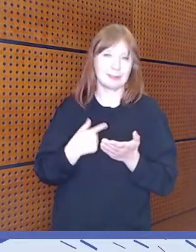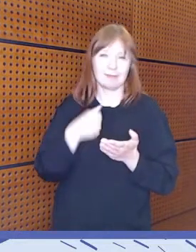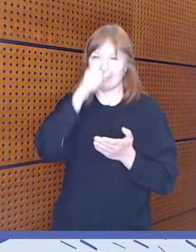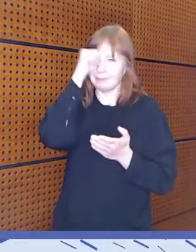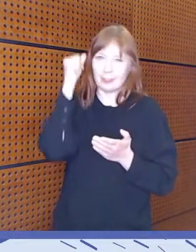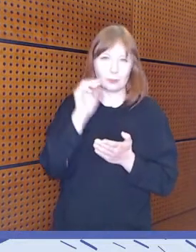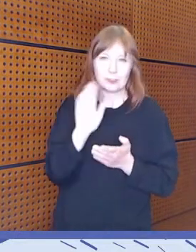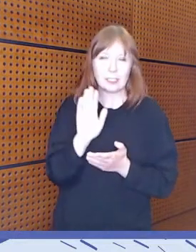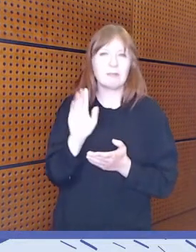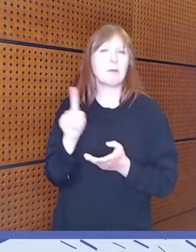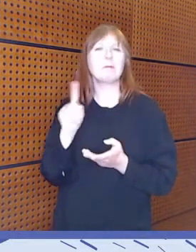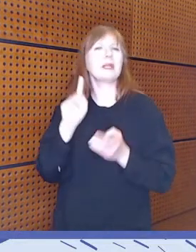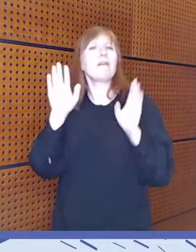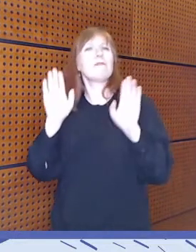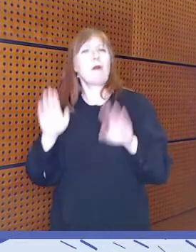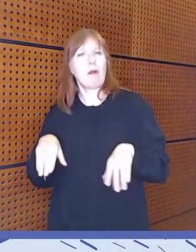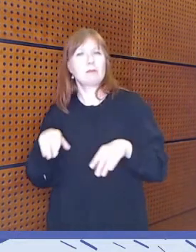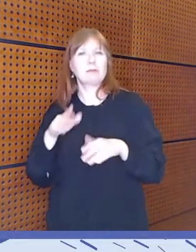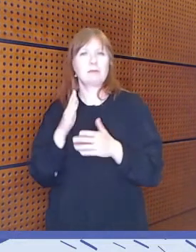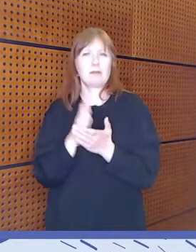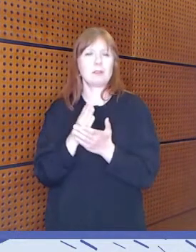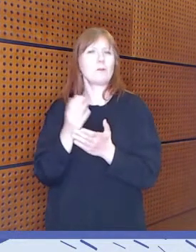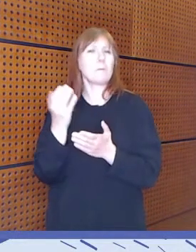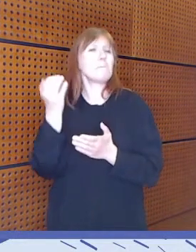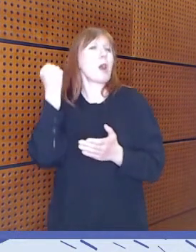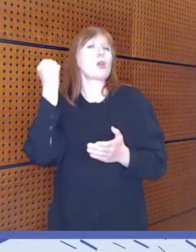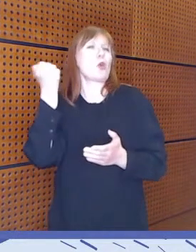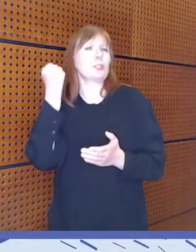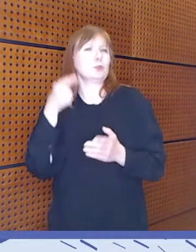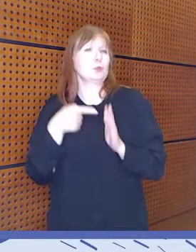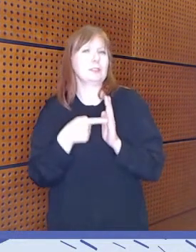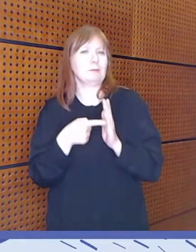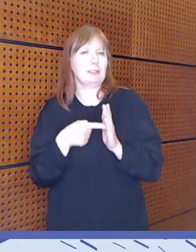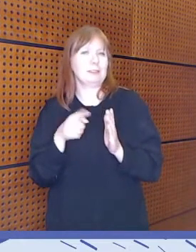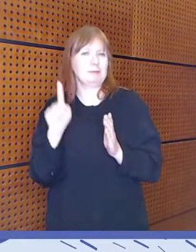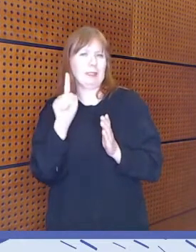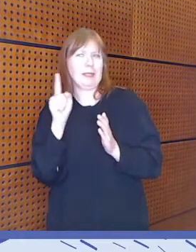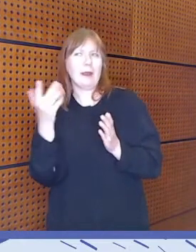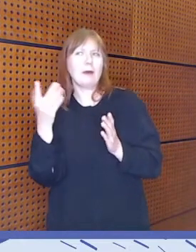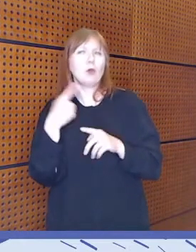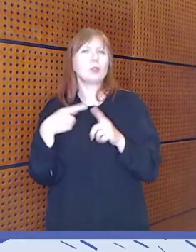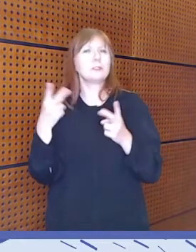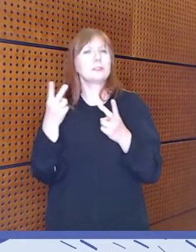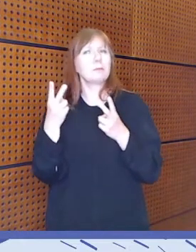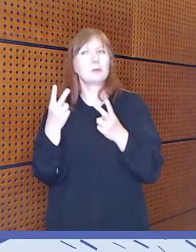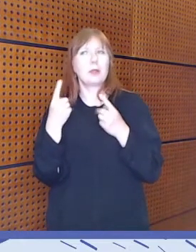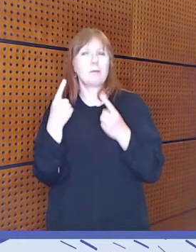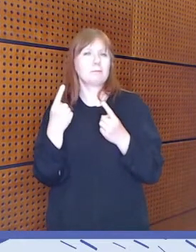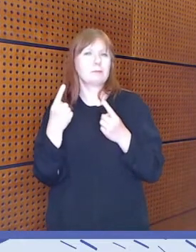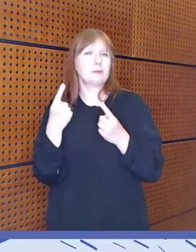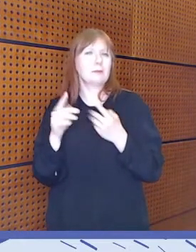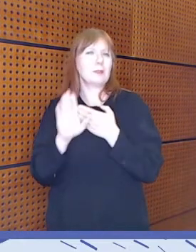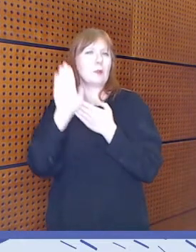loistava mahdollisuus, koska niistäkin tässä ollaan puhuttu.